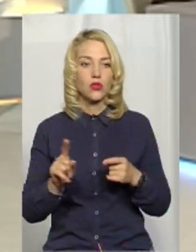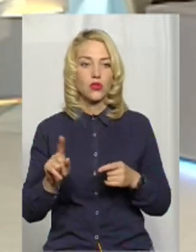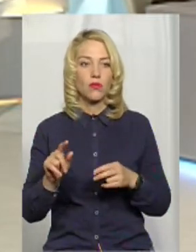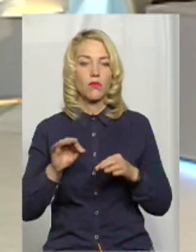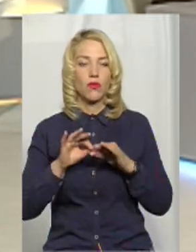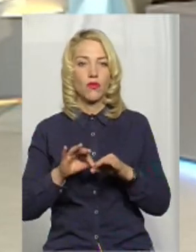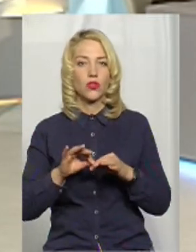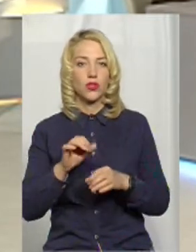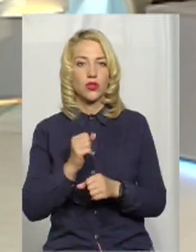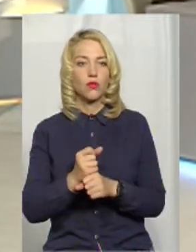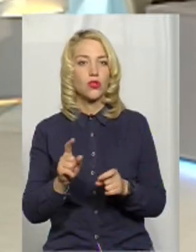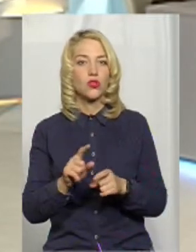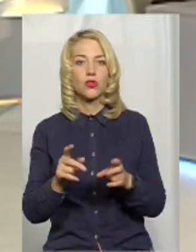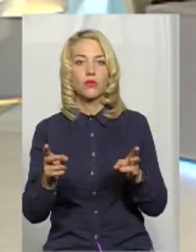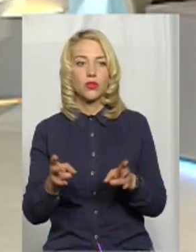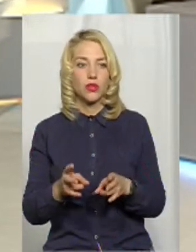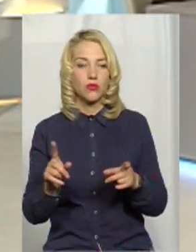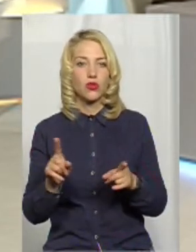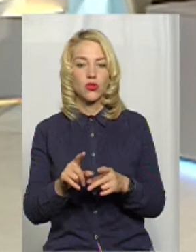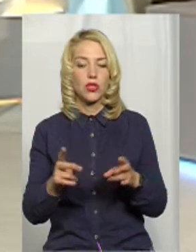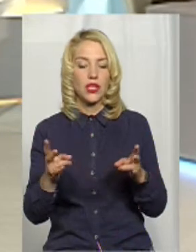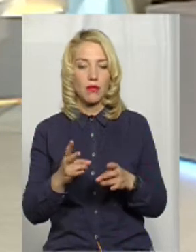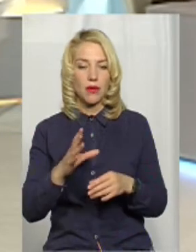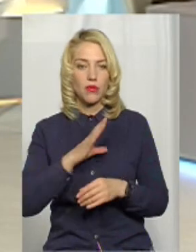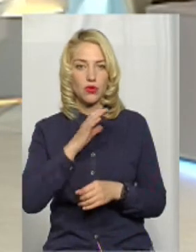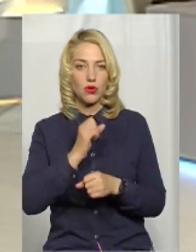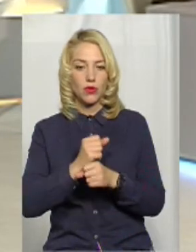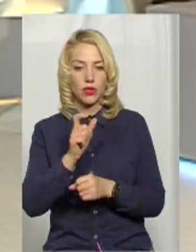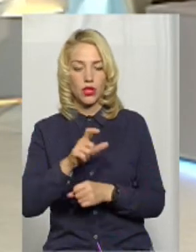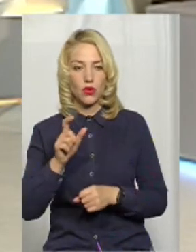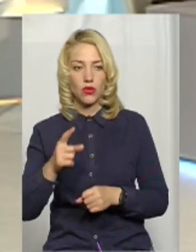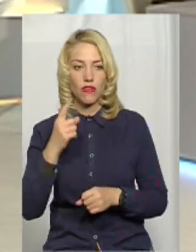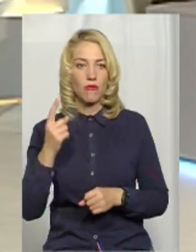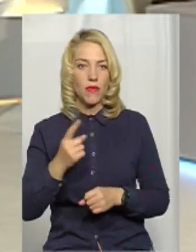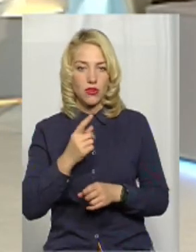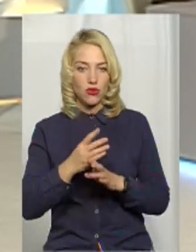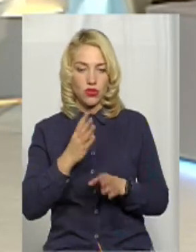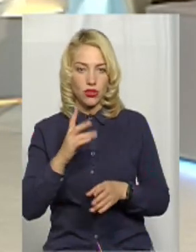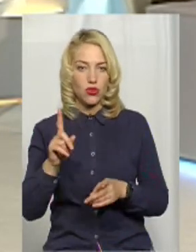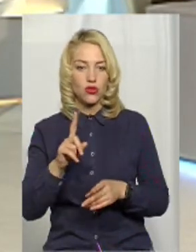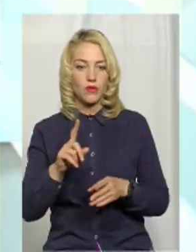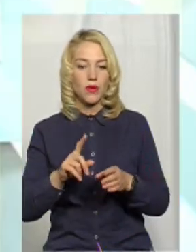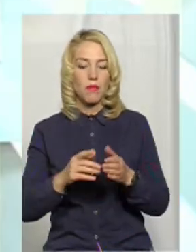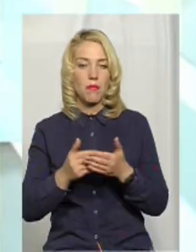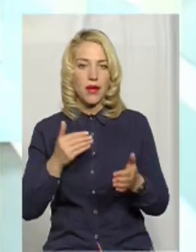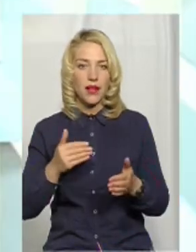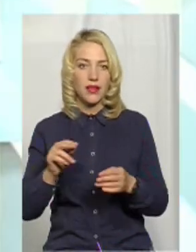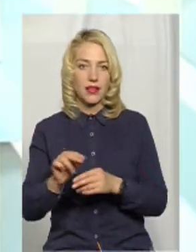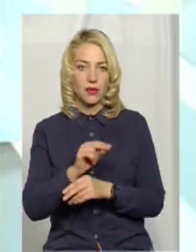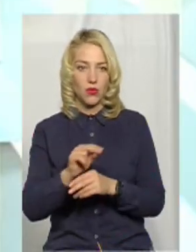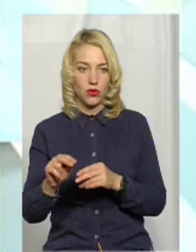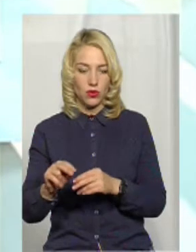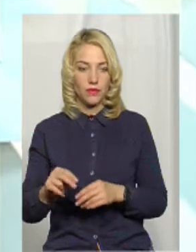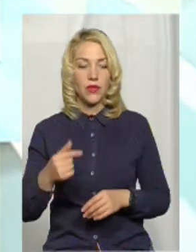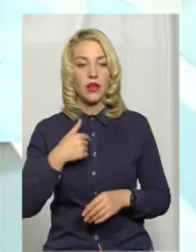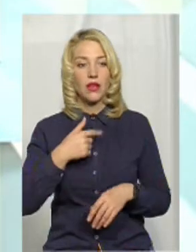такі роботи, що потрібно, що мали зробити люди, перш ніж починати ремонт? Ну, я